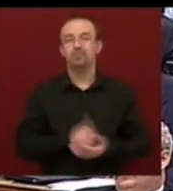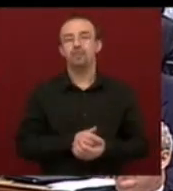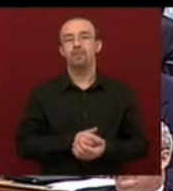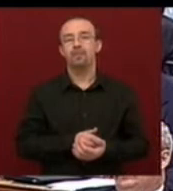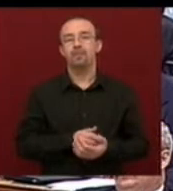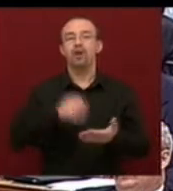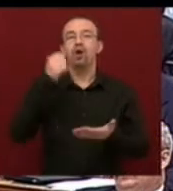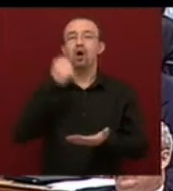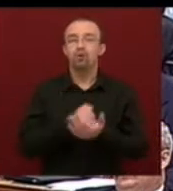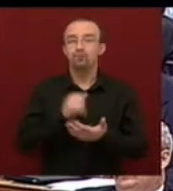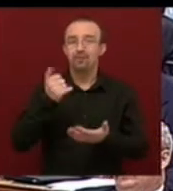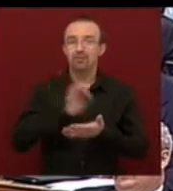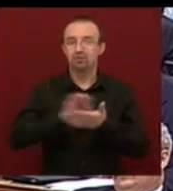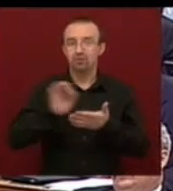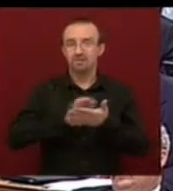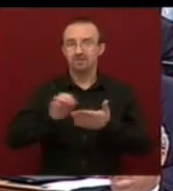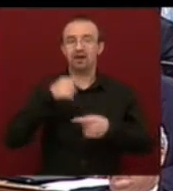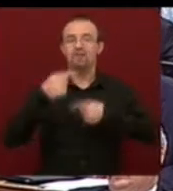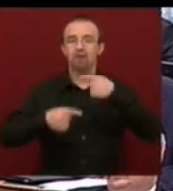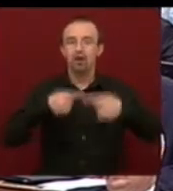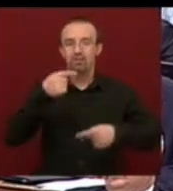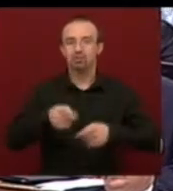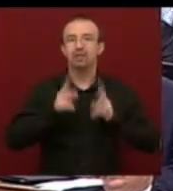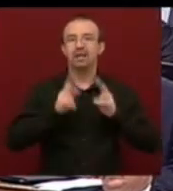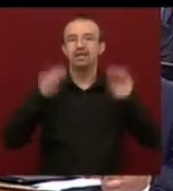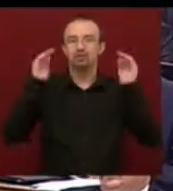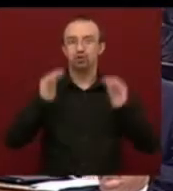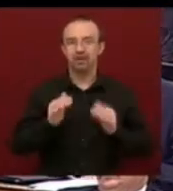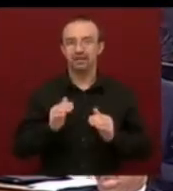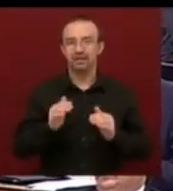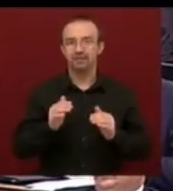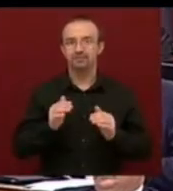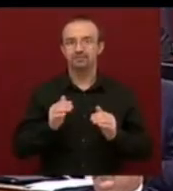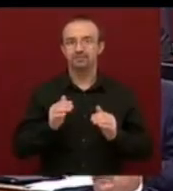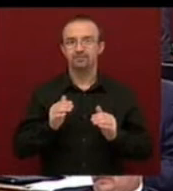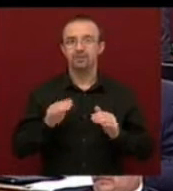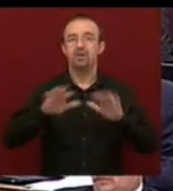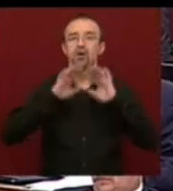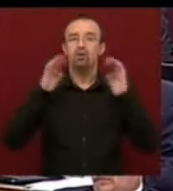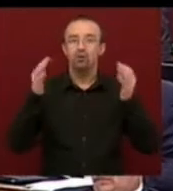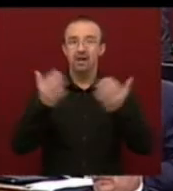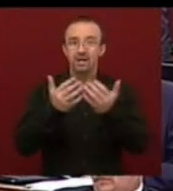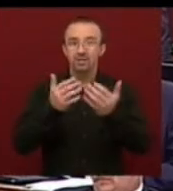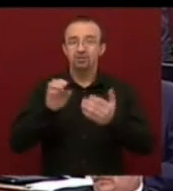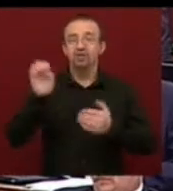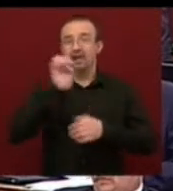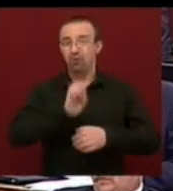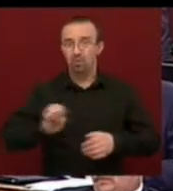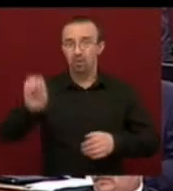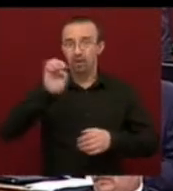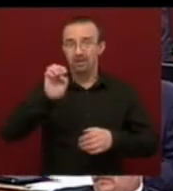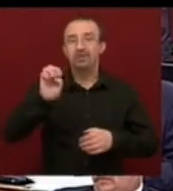alkotmányban is rögzítve folyamatosan lehet csökkenteni? globális, európai és